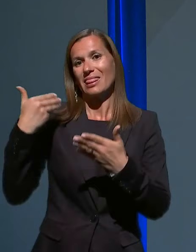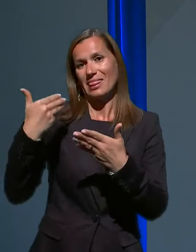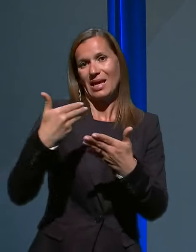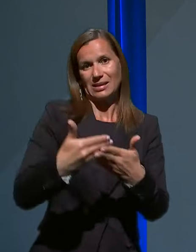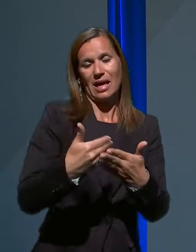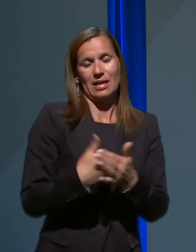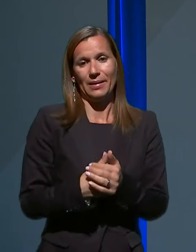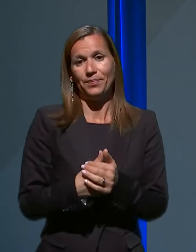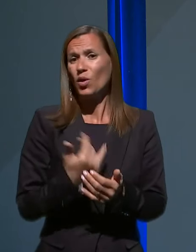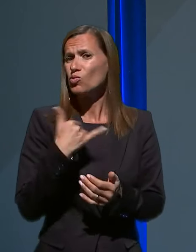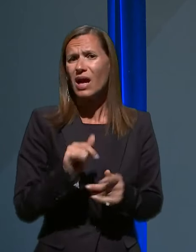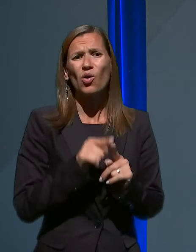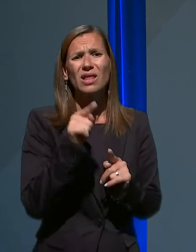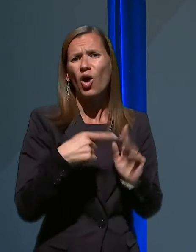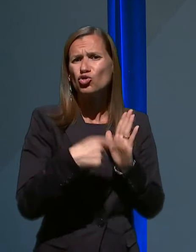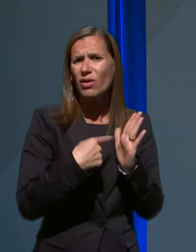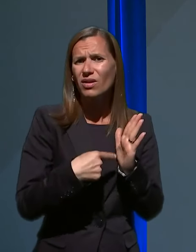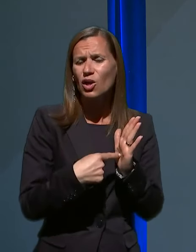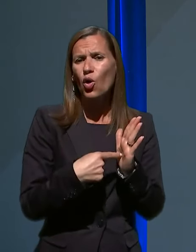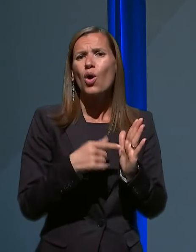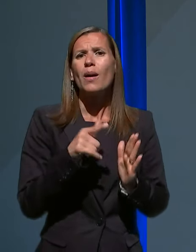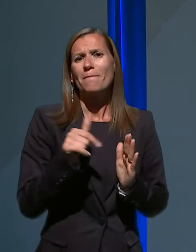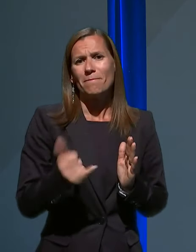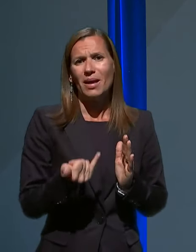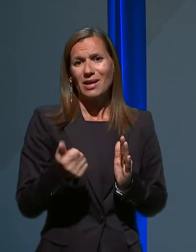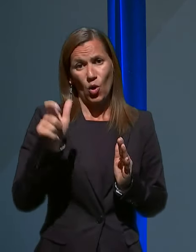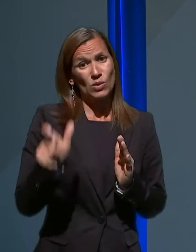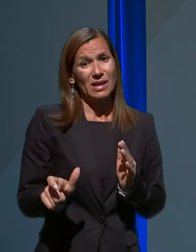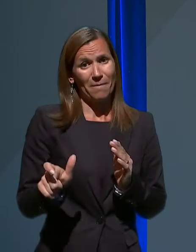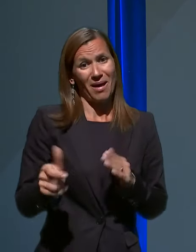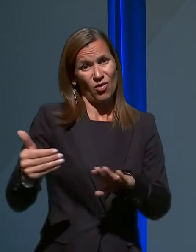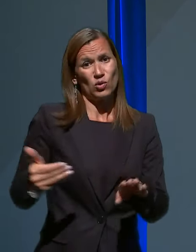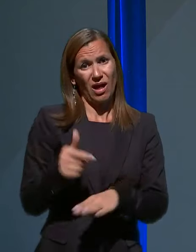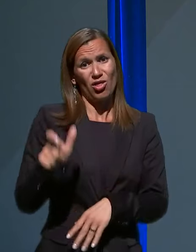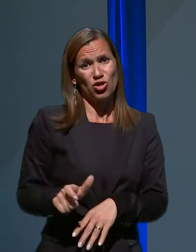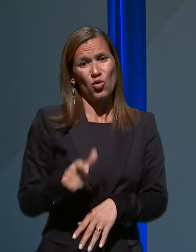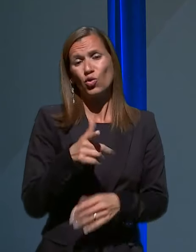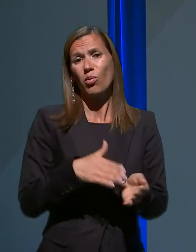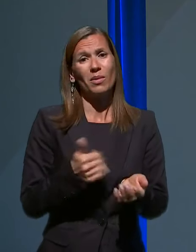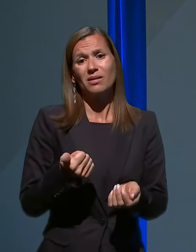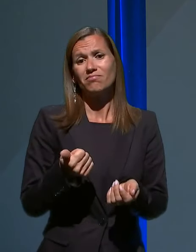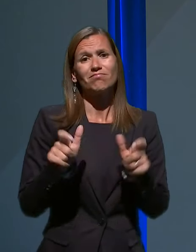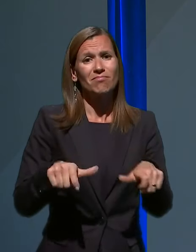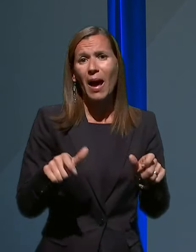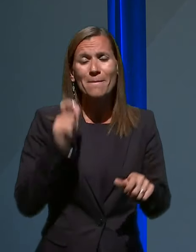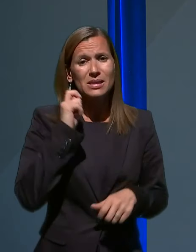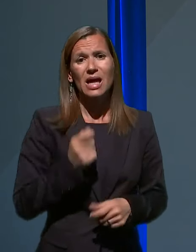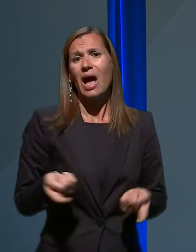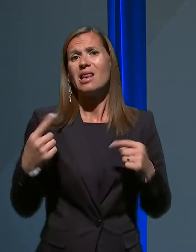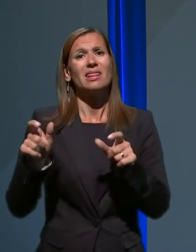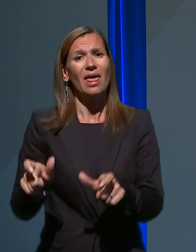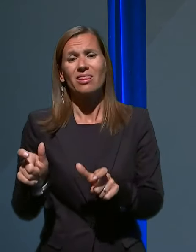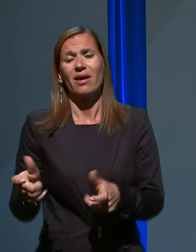Za vsako tako številko pa je oseba, je babica, dedek. In